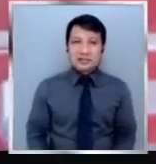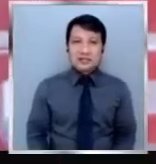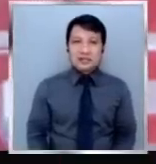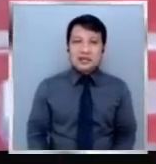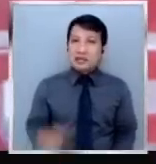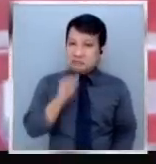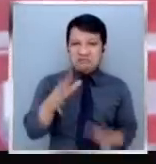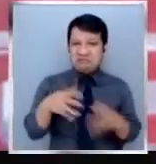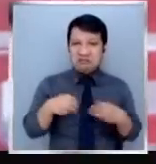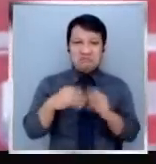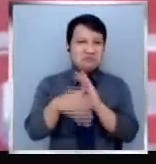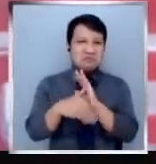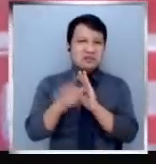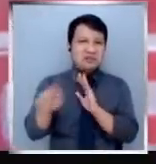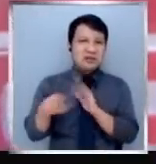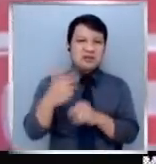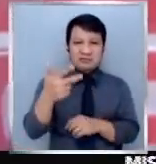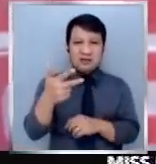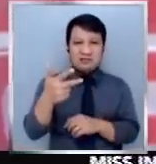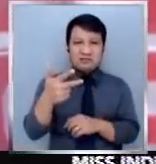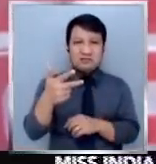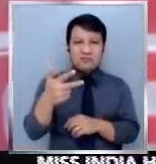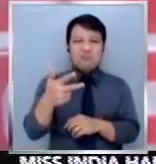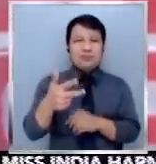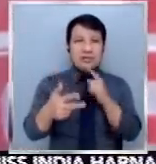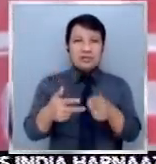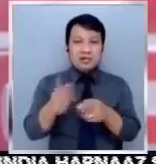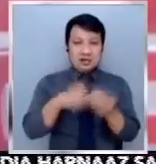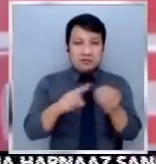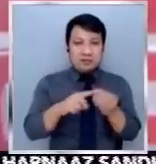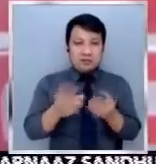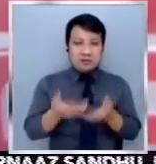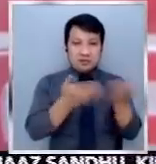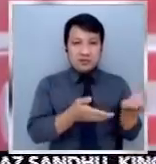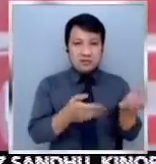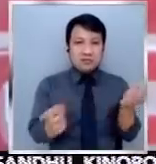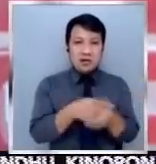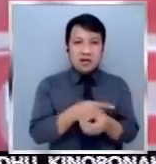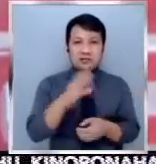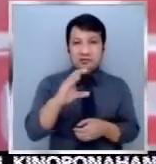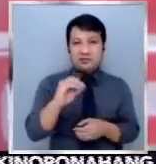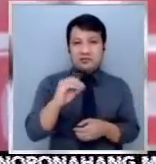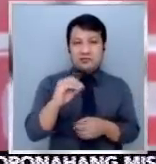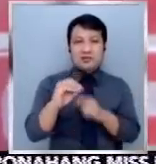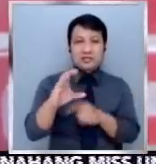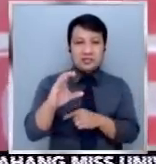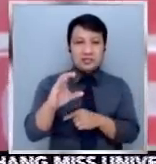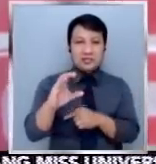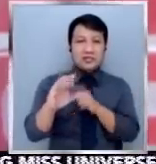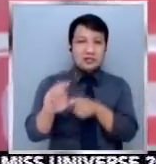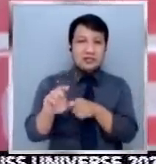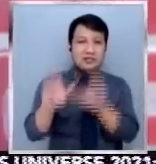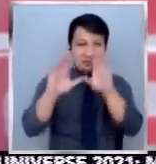Comelec 2nd Division ang tatlong motion for intervention. Kaugnay sa petisyon para kansilahin ang Certificate of Candidacy ni Presidential